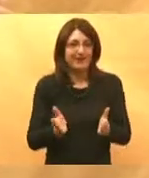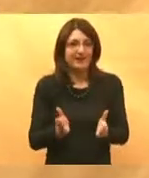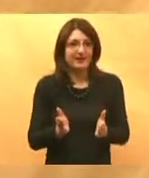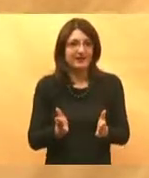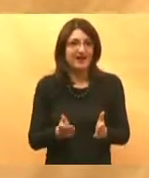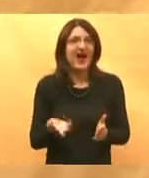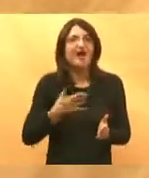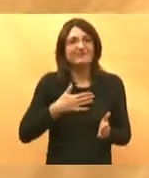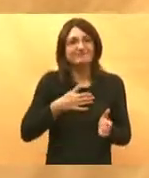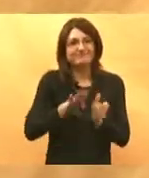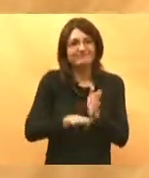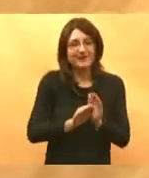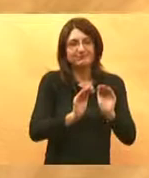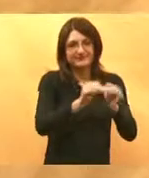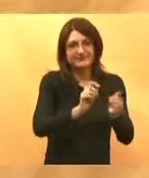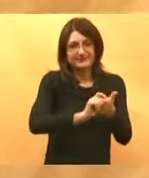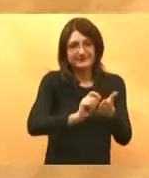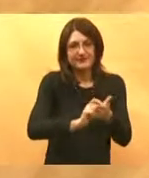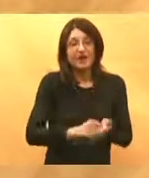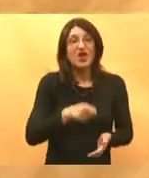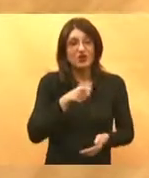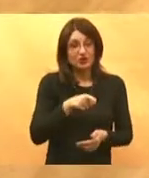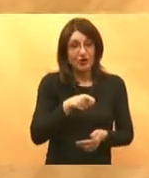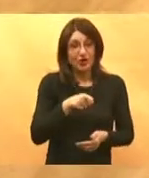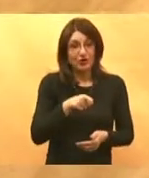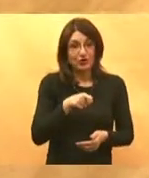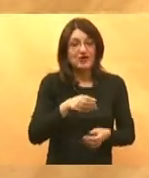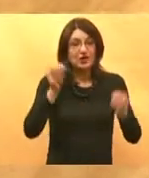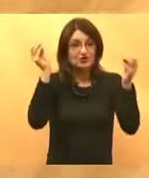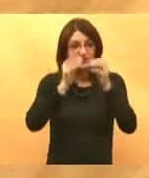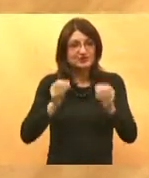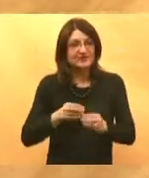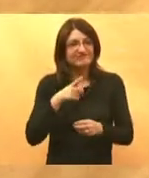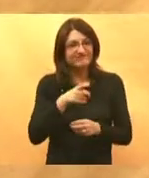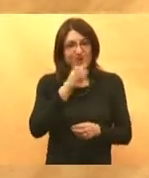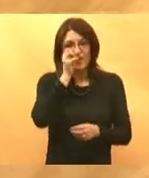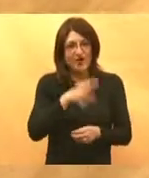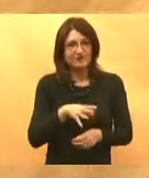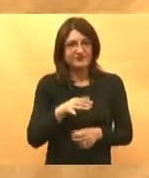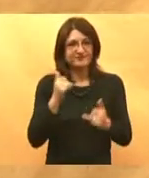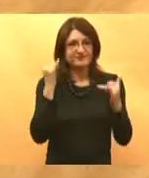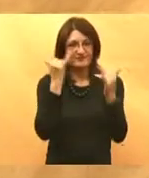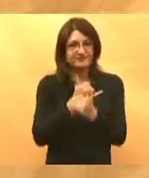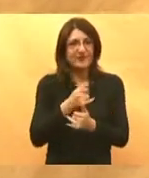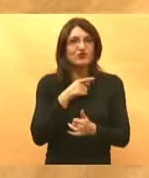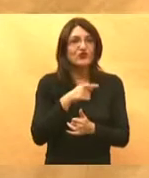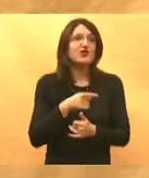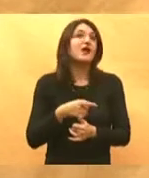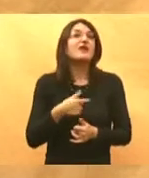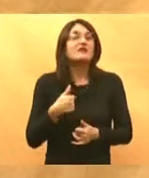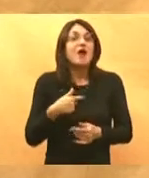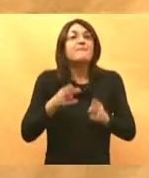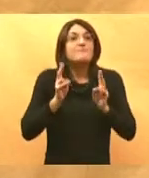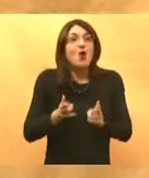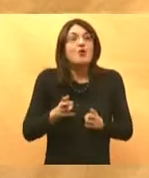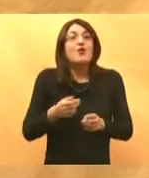popustiti i tu dolazimo do dijela sustava koji nama daje jednu veliku ulogu ali je